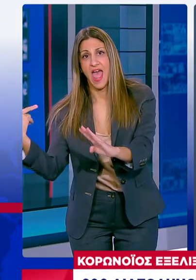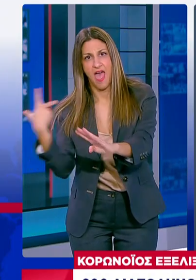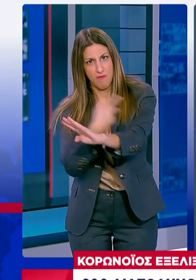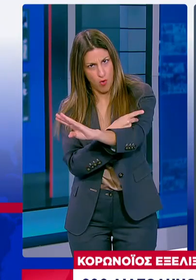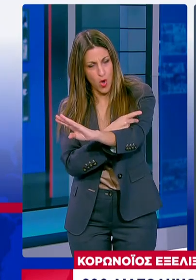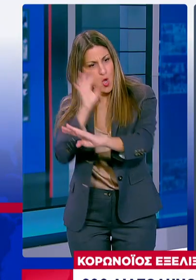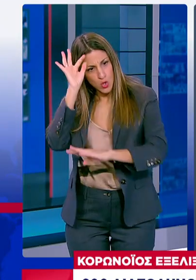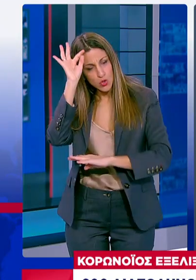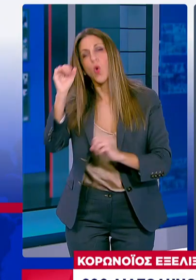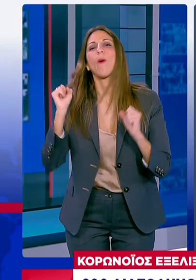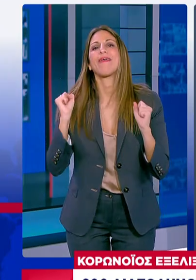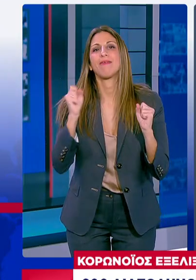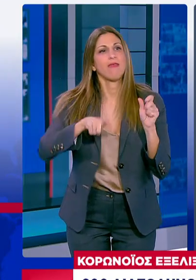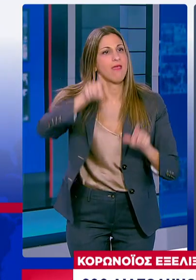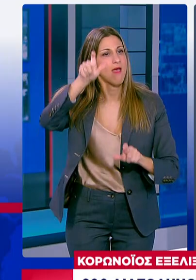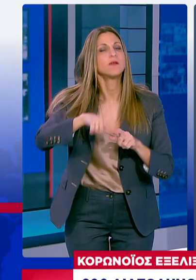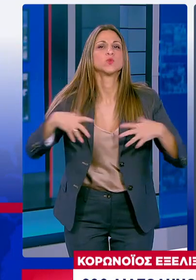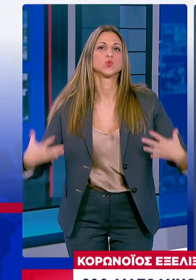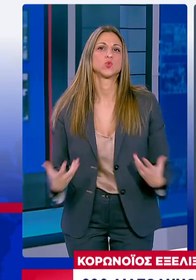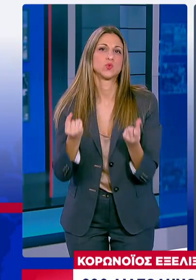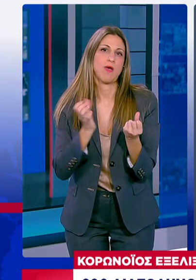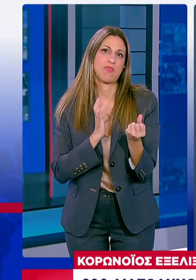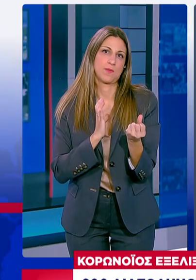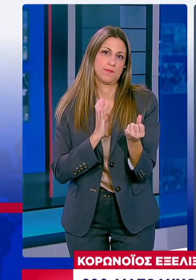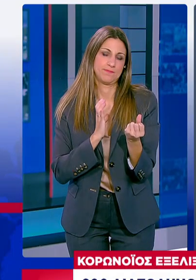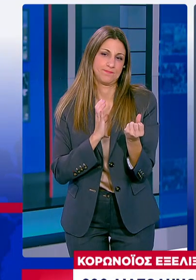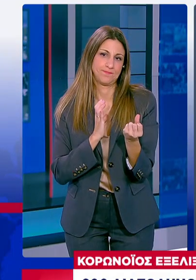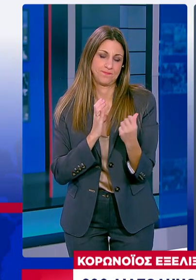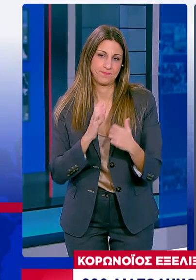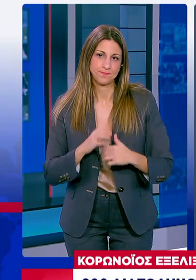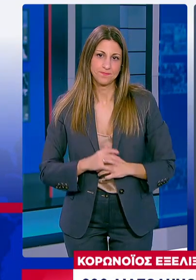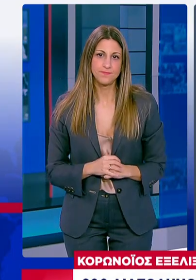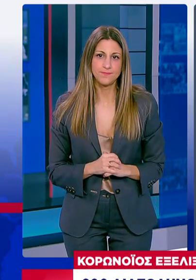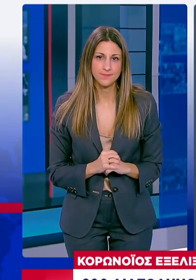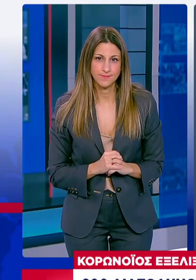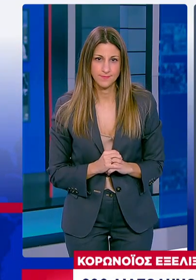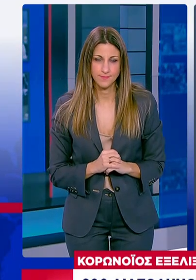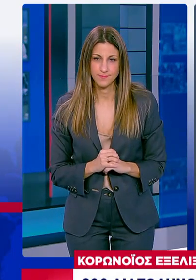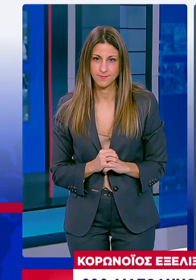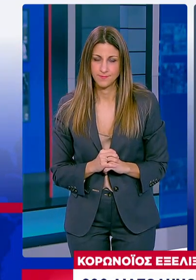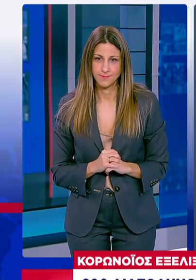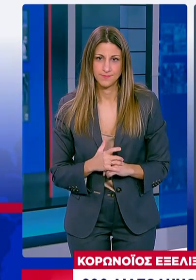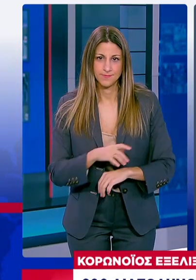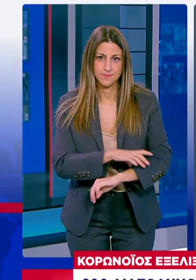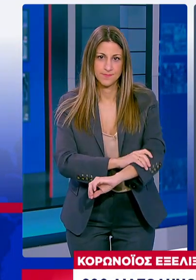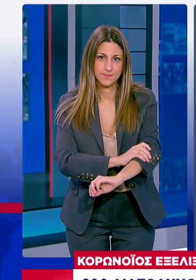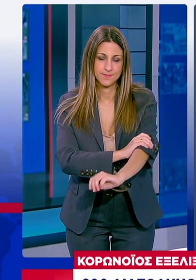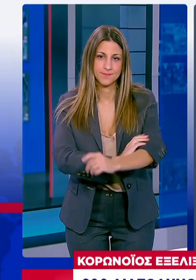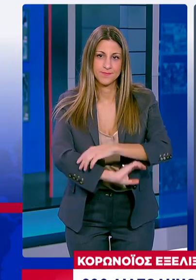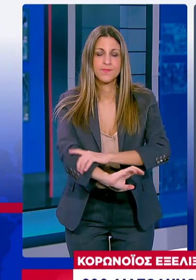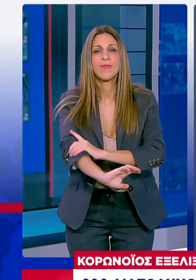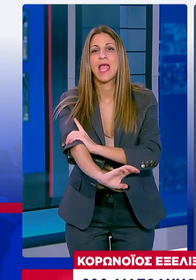για λόγους δημόσιας υγείας Πραγματικά σώζει ζωές Κλείνοντας, θα ήθελα να κάνω εκ νέου μία παράκληση